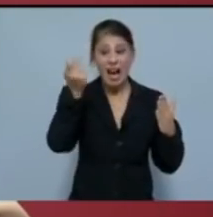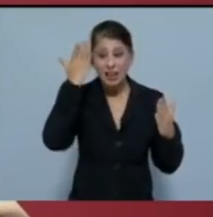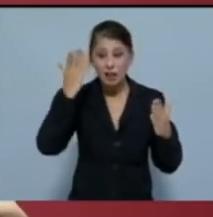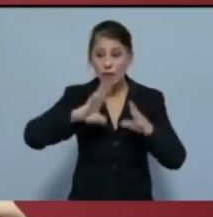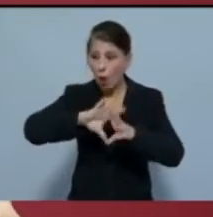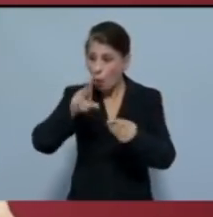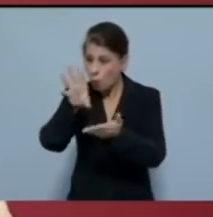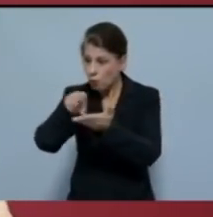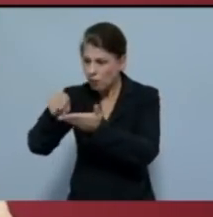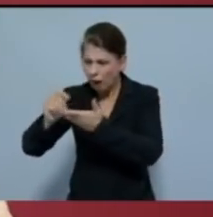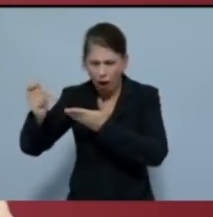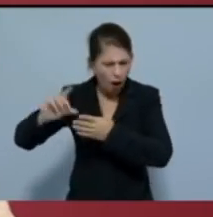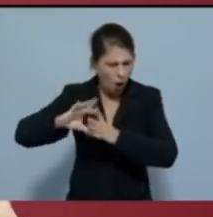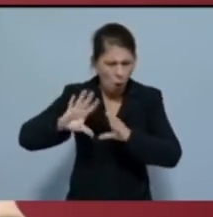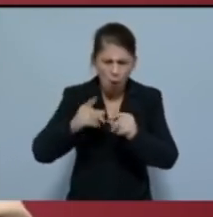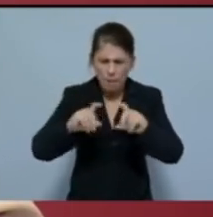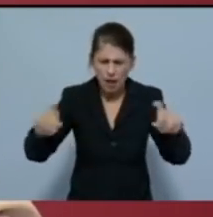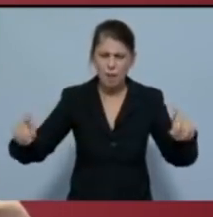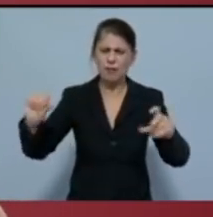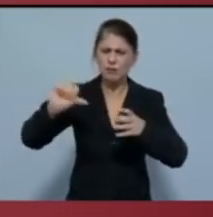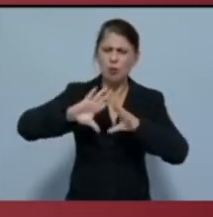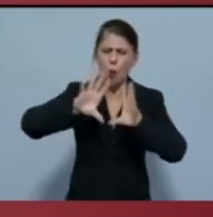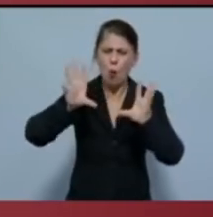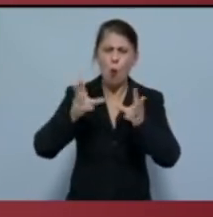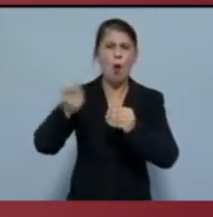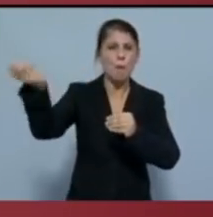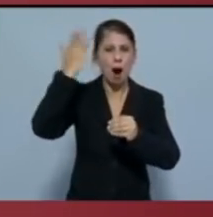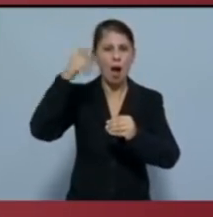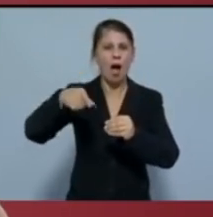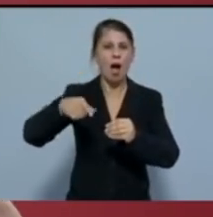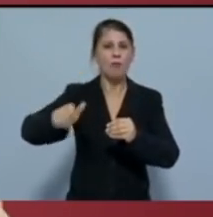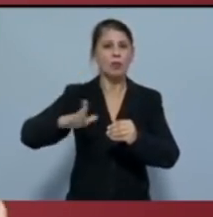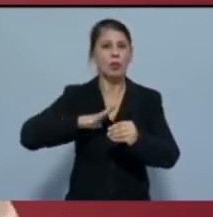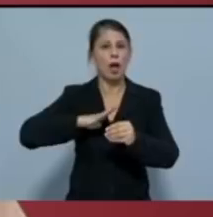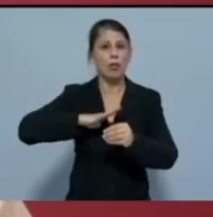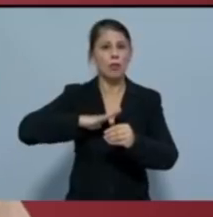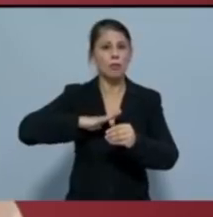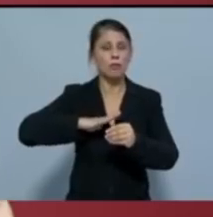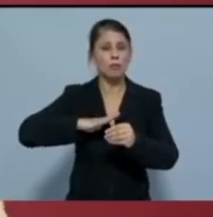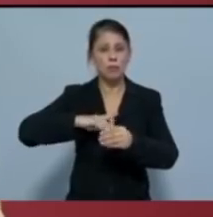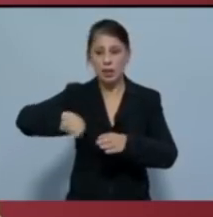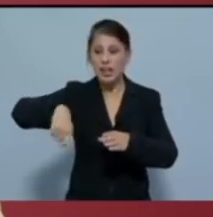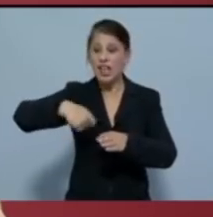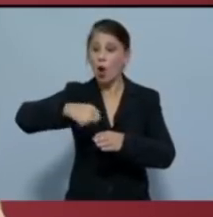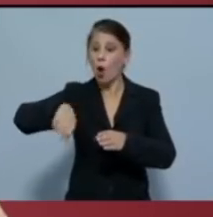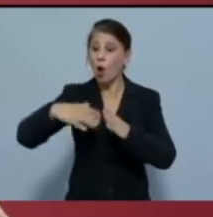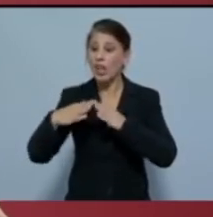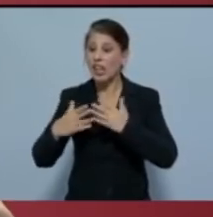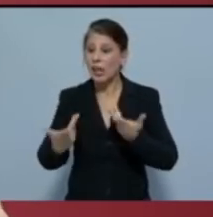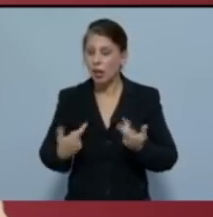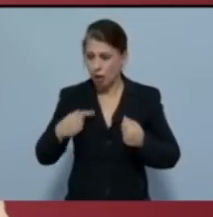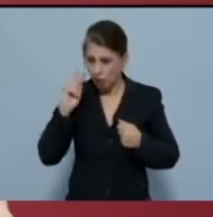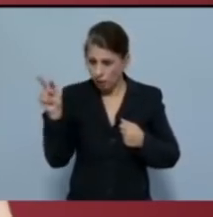που χτυπά τα λαϊκά νοικοκυριά. Μόνο που η επίθεση στο λαϊκό εισόδημα δεν είναι μόνο οι